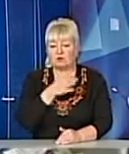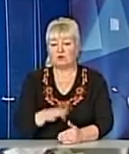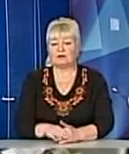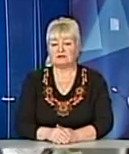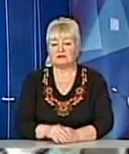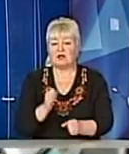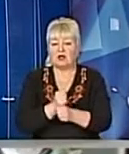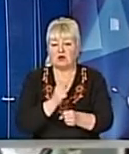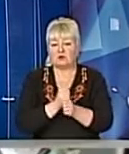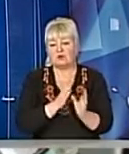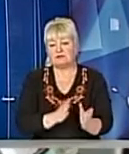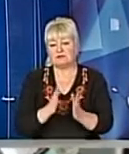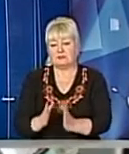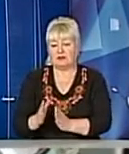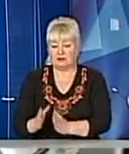робота стабільна